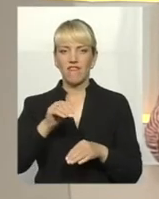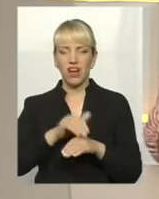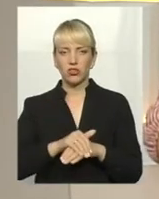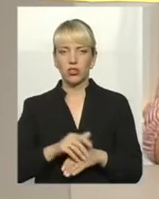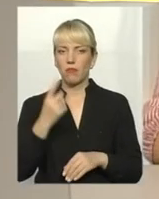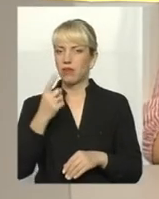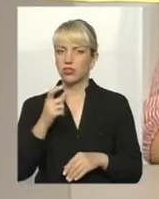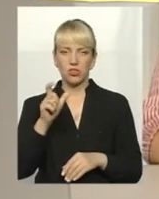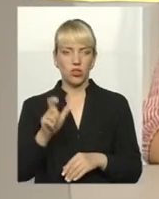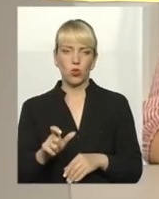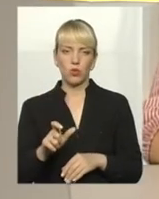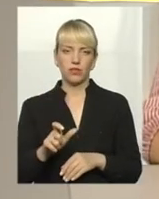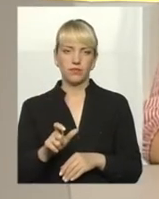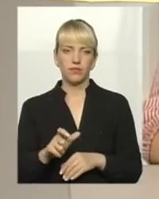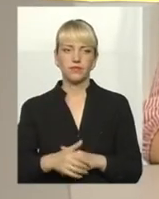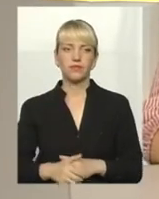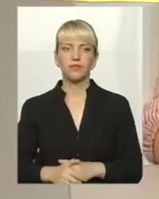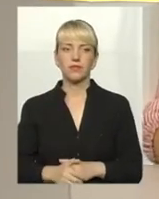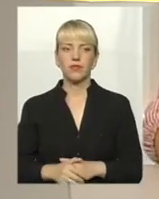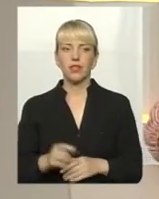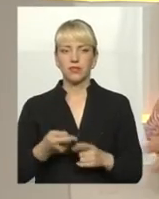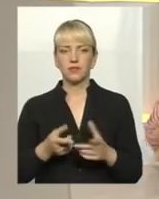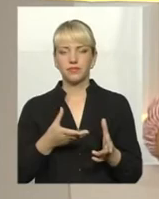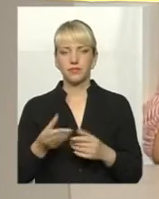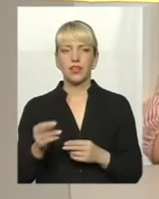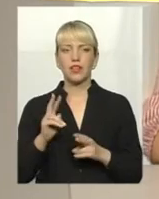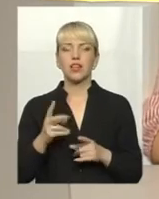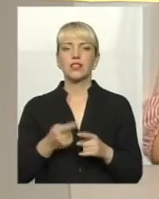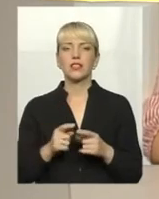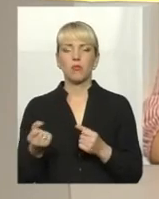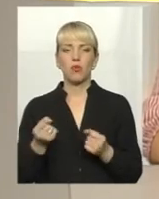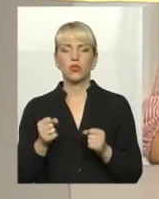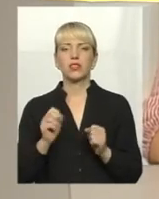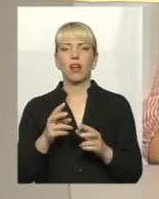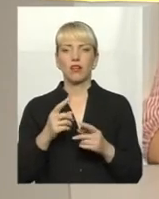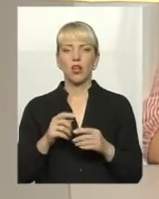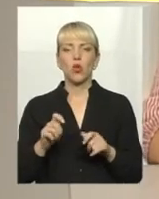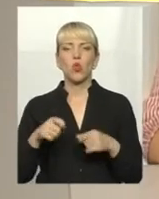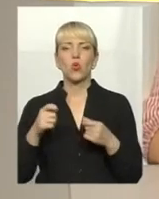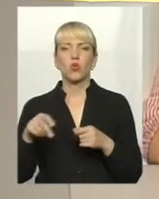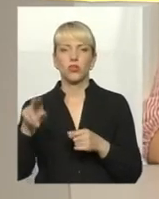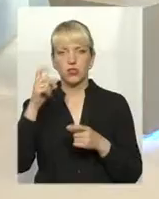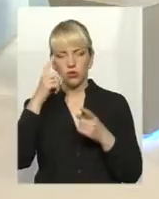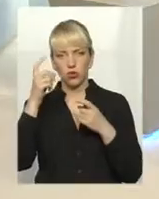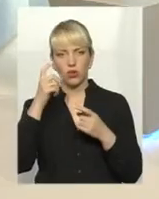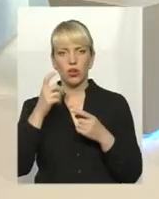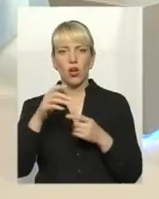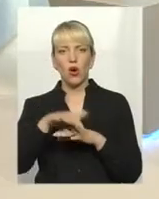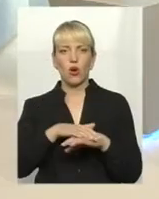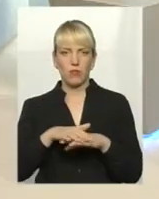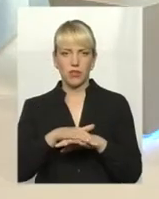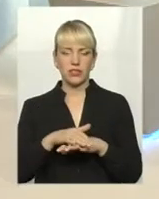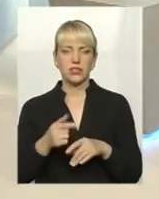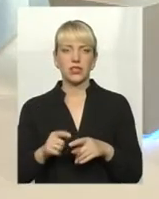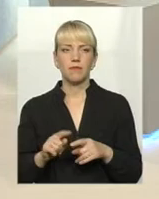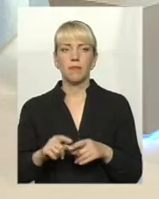Першовідський фактор. Як ви все-таки з цим боротися? Як доносите до громадськості? Ну, розумієте, тут, я кажу, що зараз, що ми